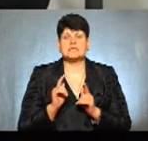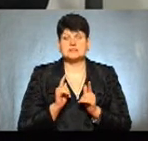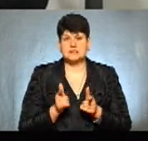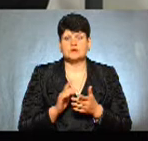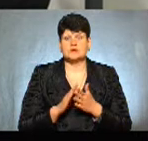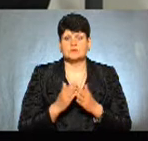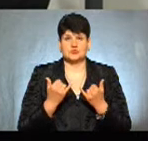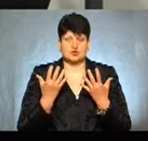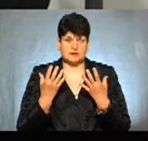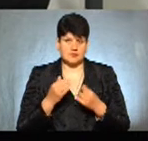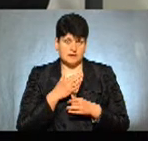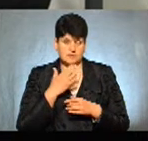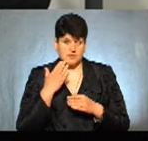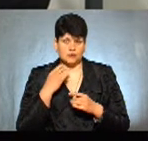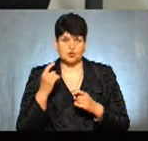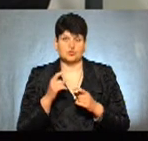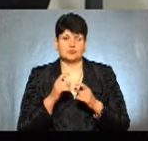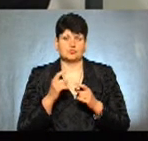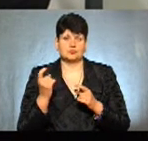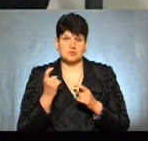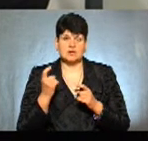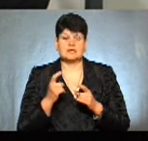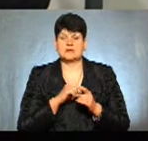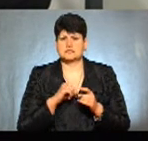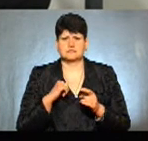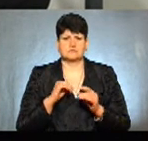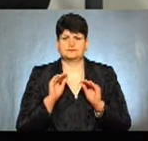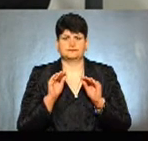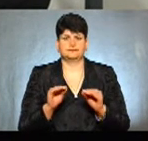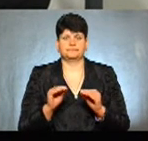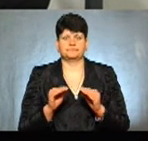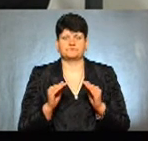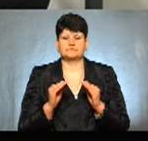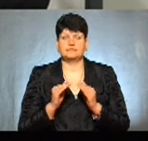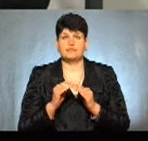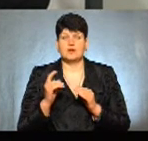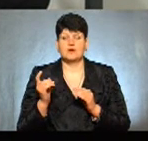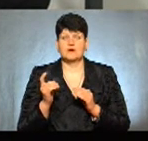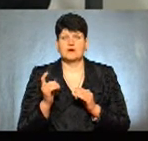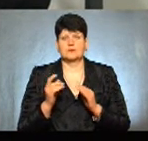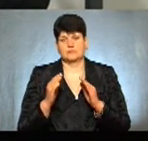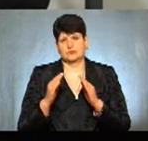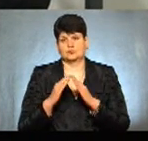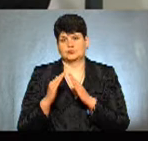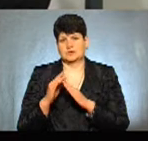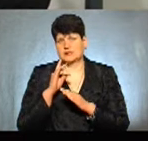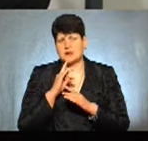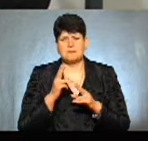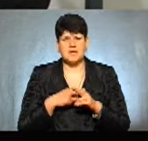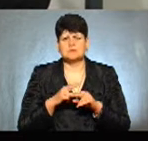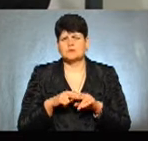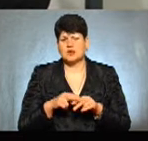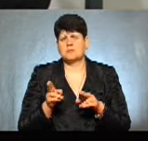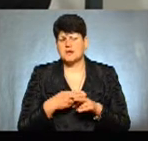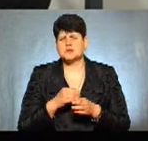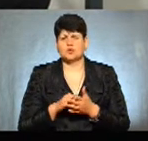сьогоднішній день і дуже багато особливих спорудів, які самовільно встановлюють дані тимчасової споруди. Без будь-яких погоджень, відповідно, паспортів, прив'язки і саме основне це документів,